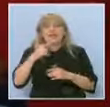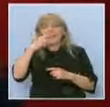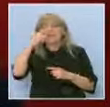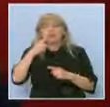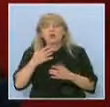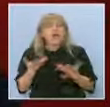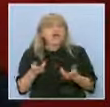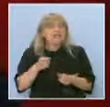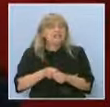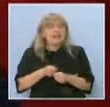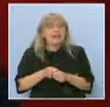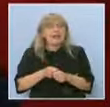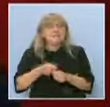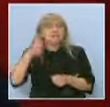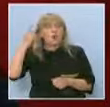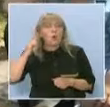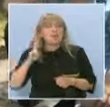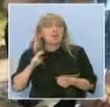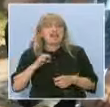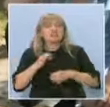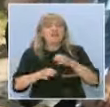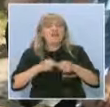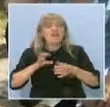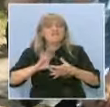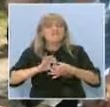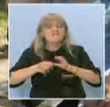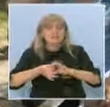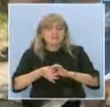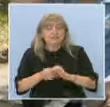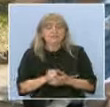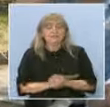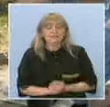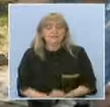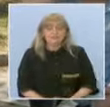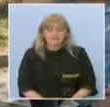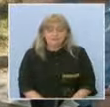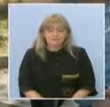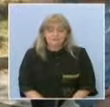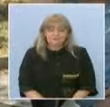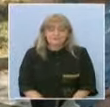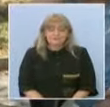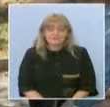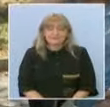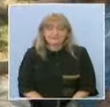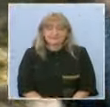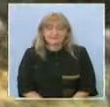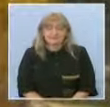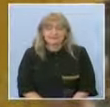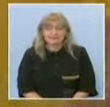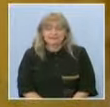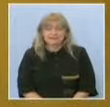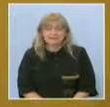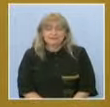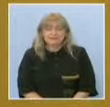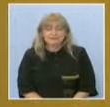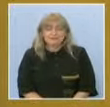моряшки възел, с който могат да спасят човек зад борда. От примката излиза змия, това е другия